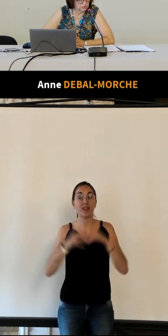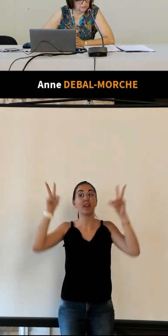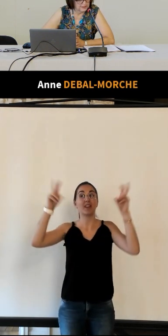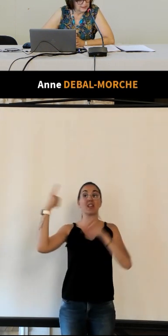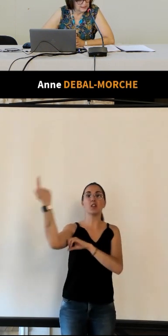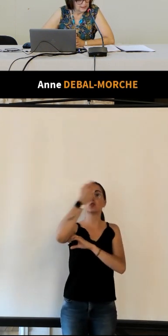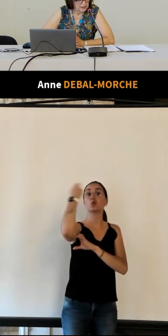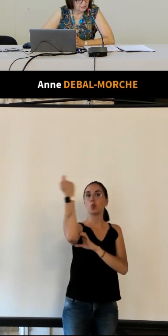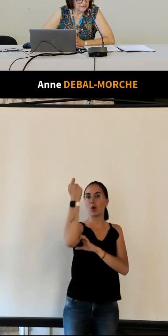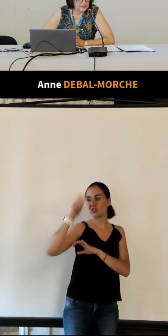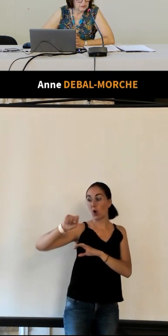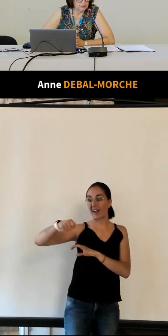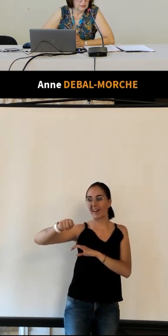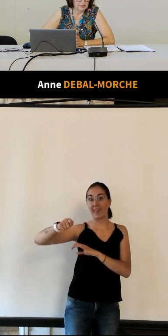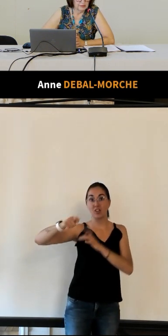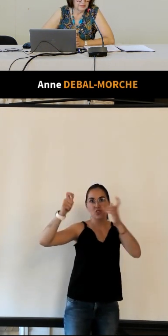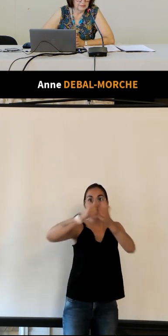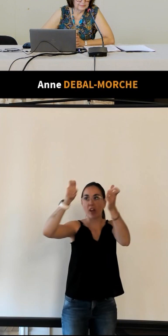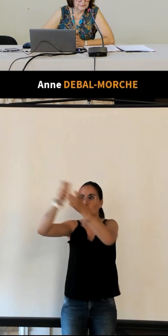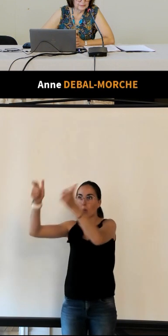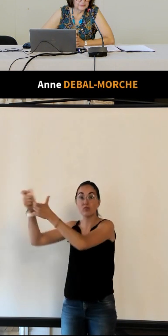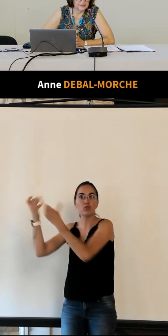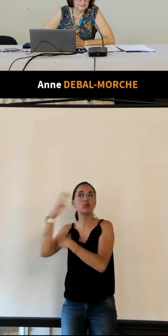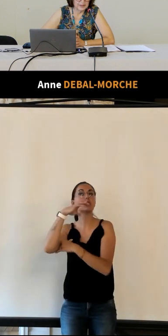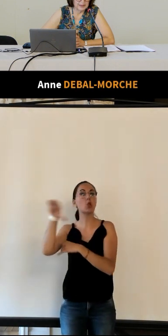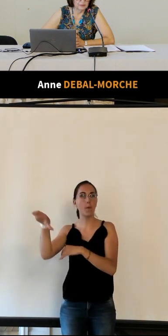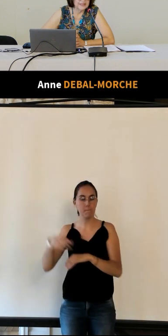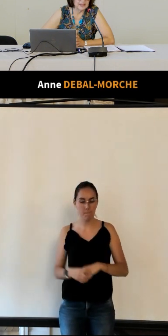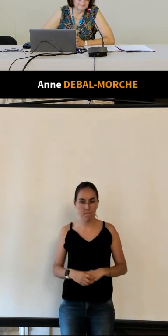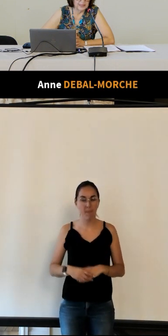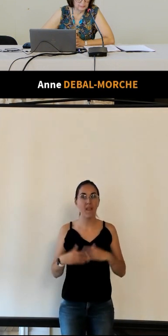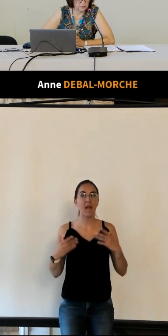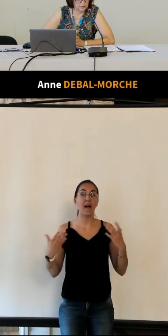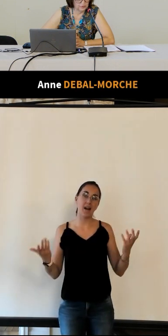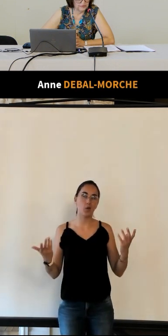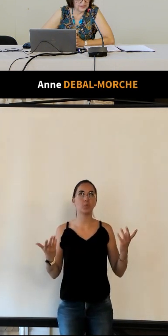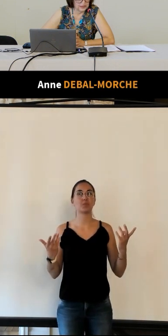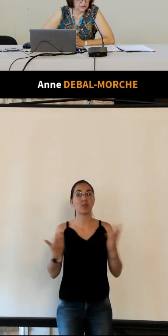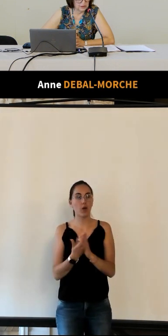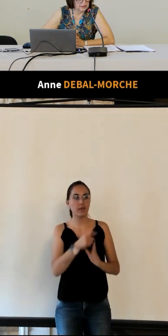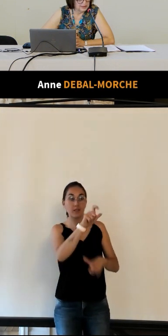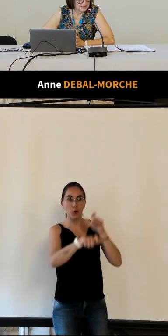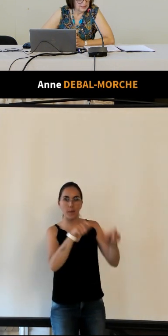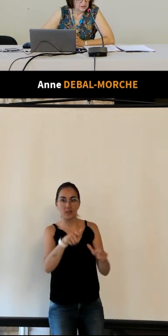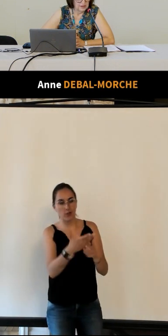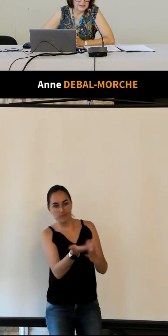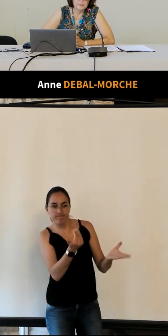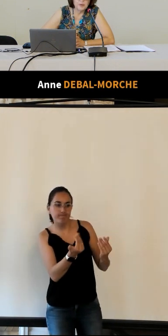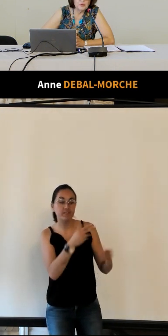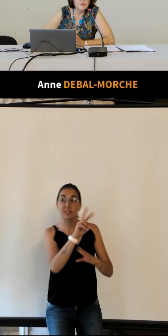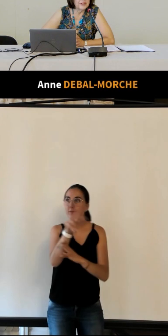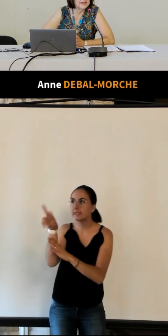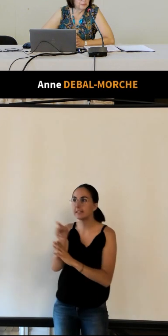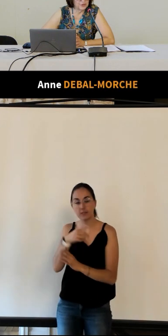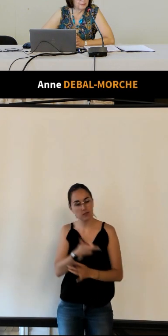château en fait on fait appel on interpelle un peu le visiteur il